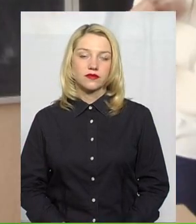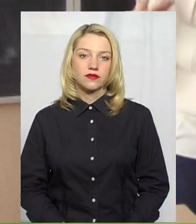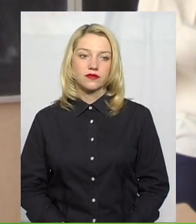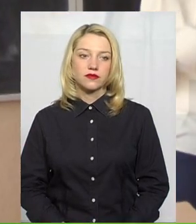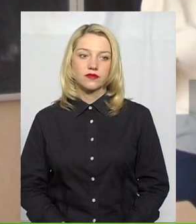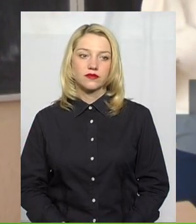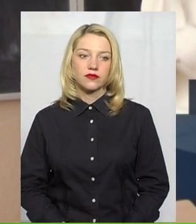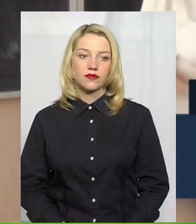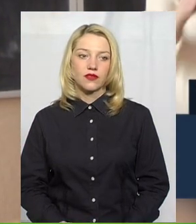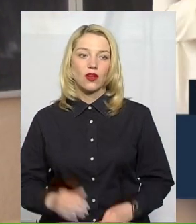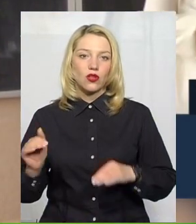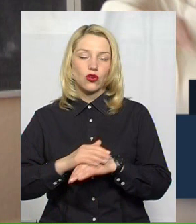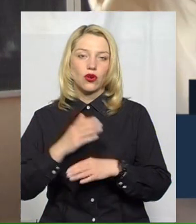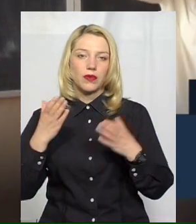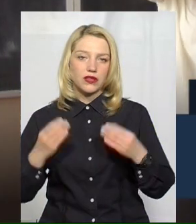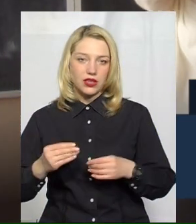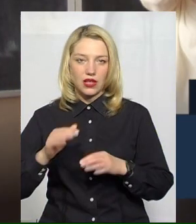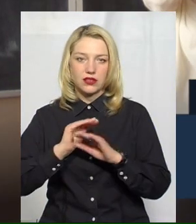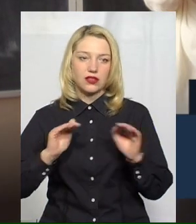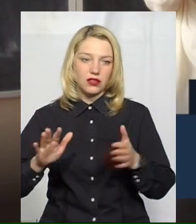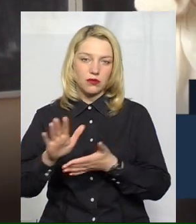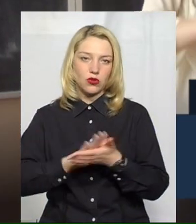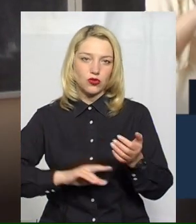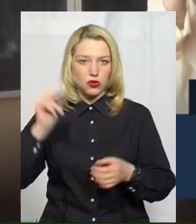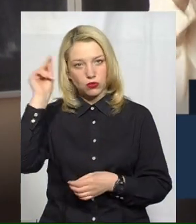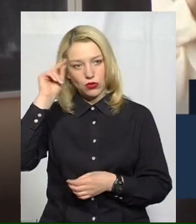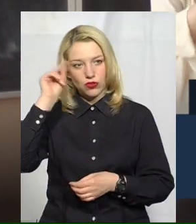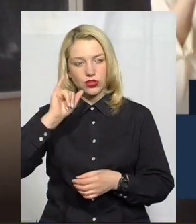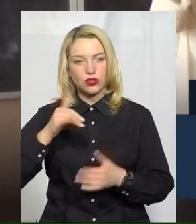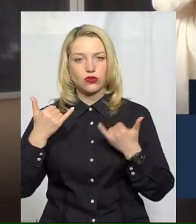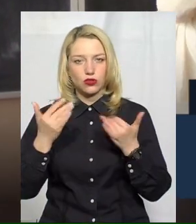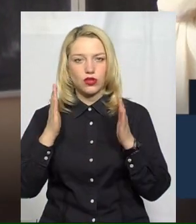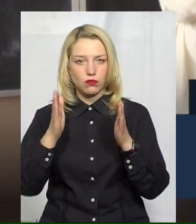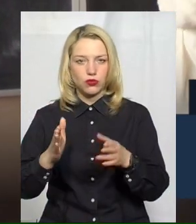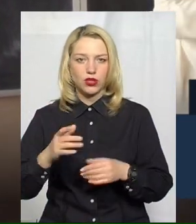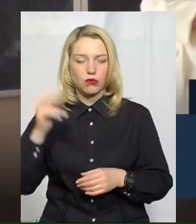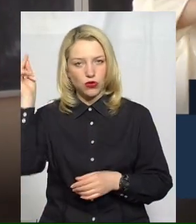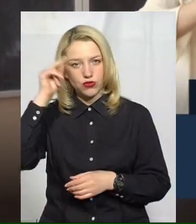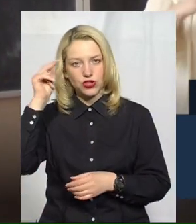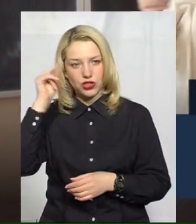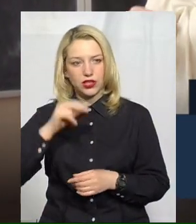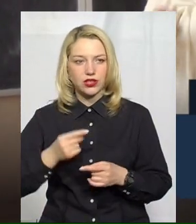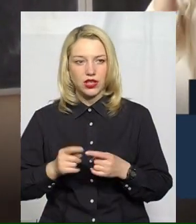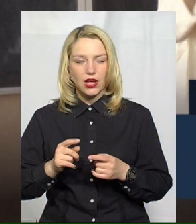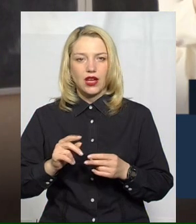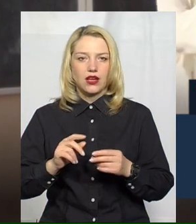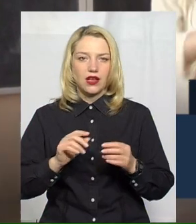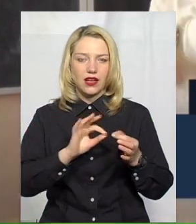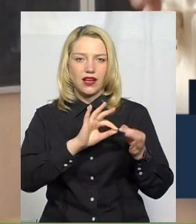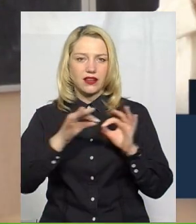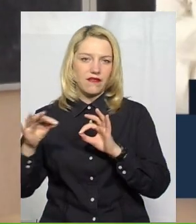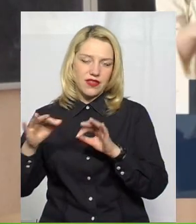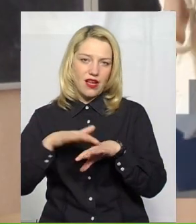Добрий день, діти. Продовжуємо вчитися. І сьогодні ми будемо вчити рівняння. Ми